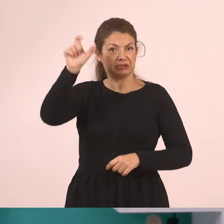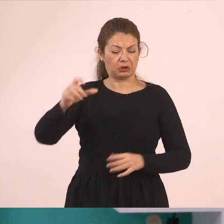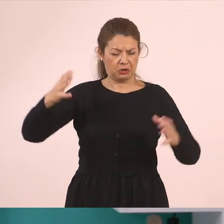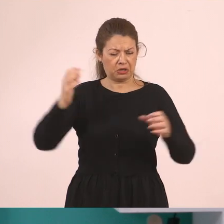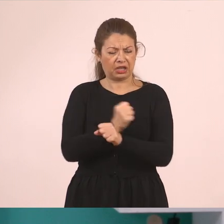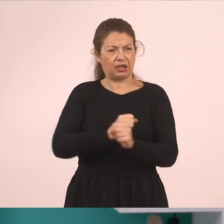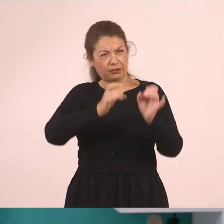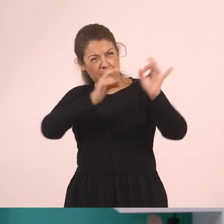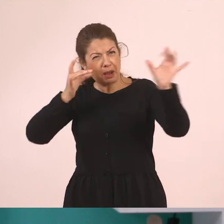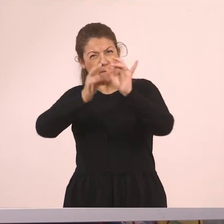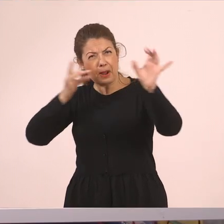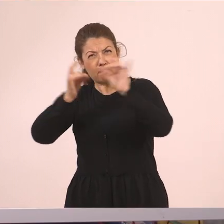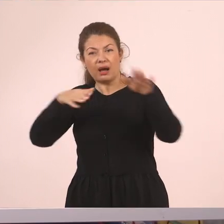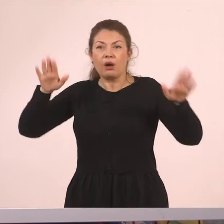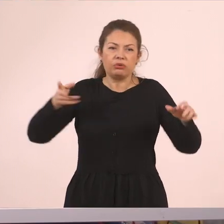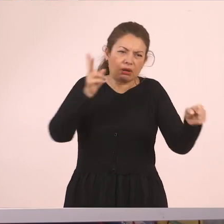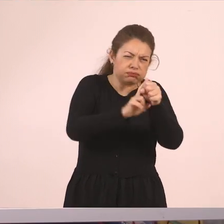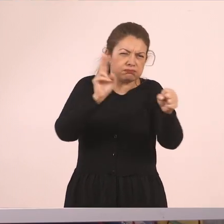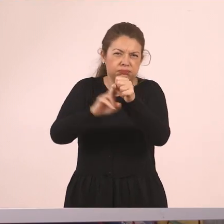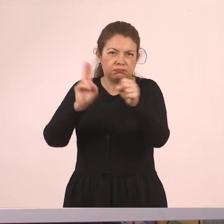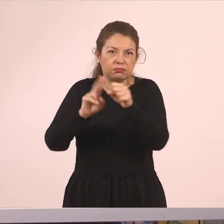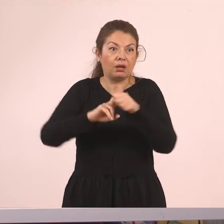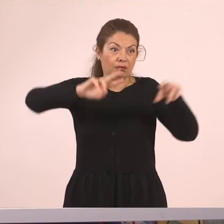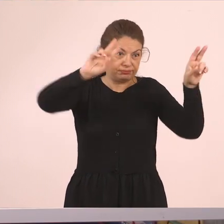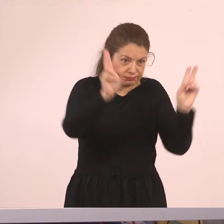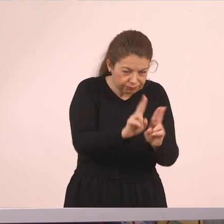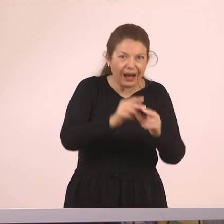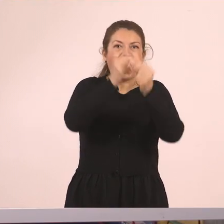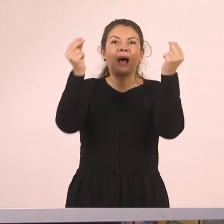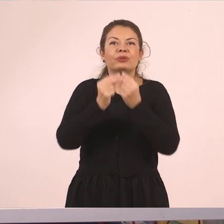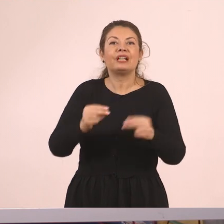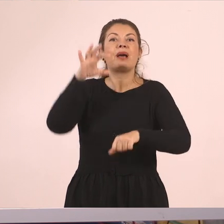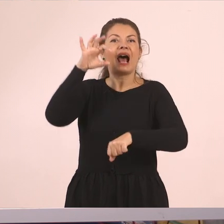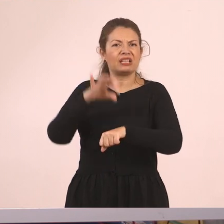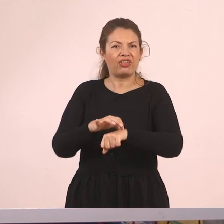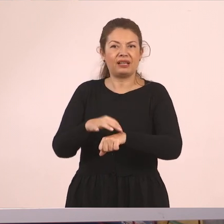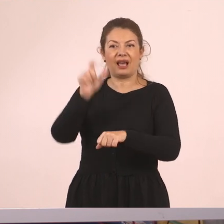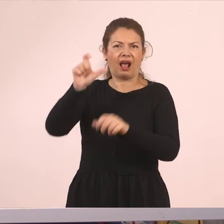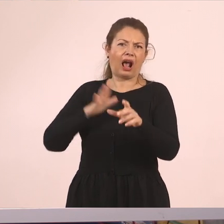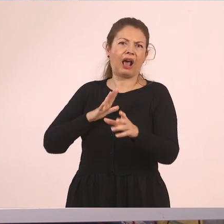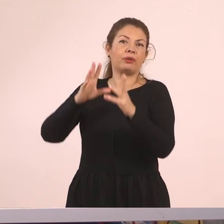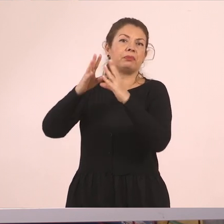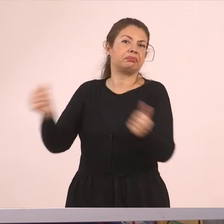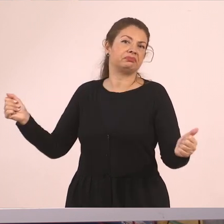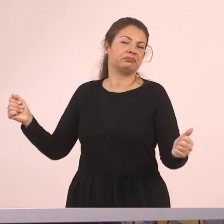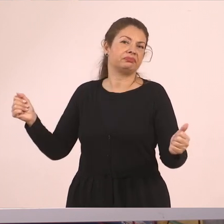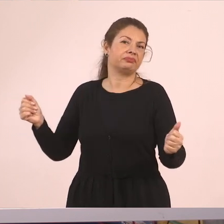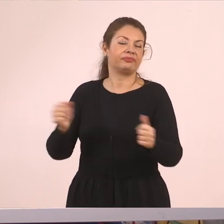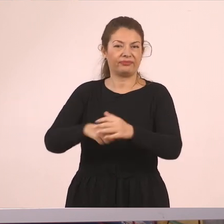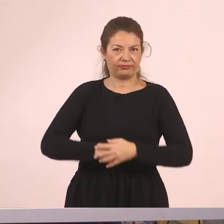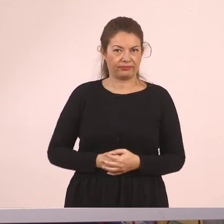ίσως έδιωξε και την Ελωνοσία. Πάμε λοιπόν σε άλλη μία λίμνη που αξίζει, έτσι να θυμηθούμε και η οποία